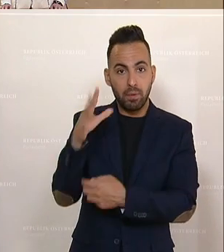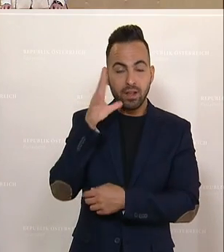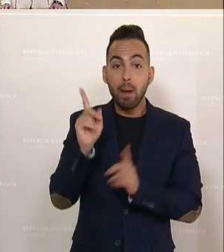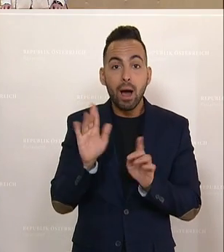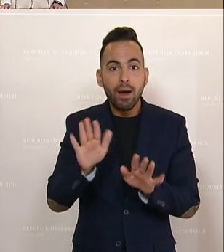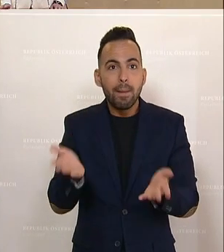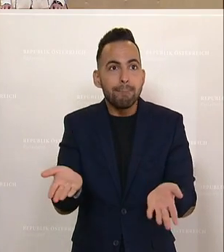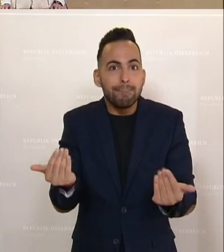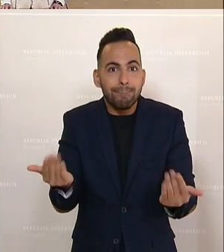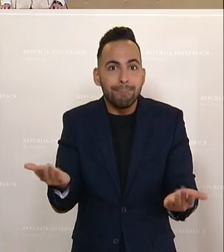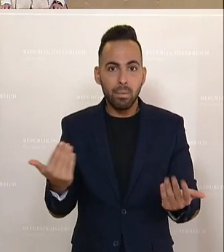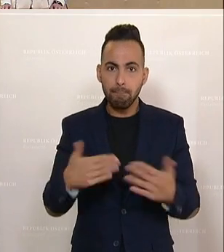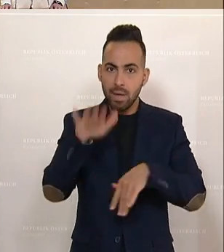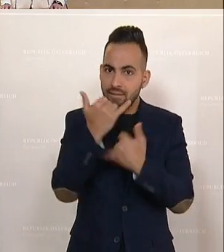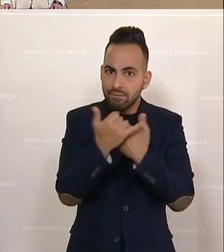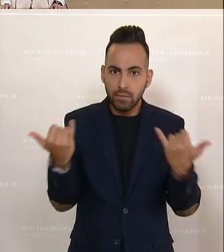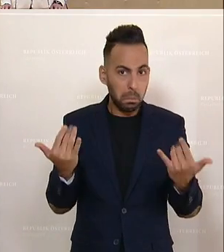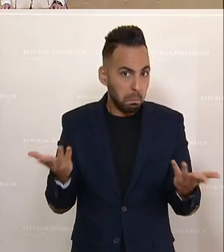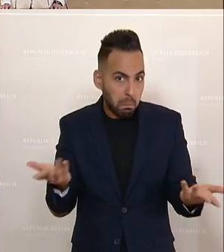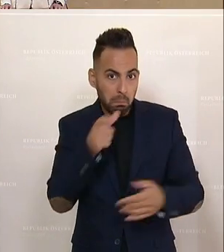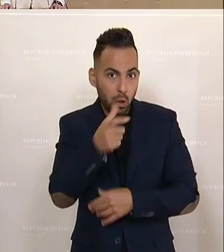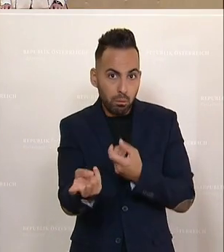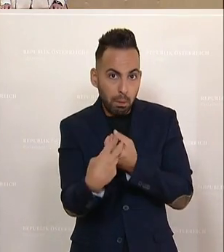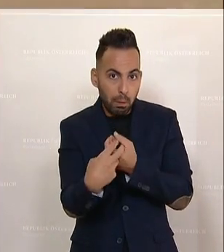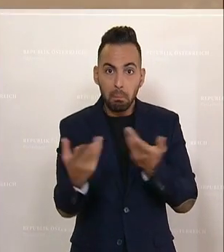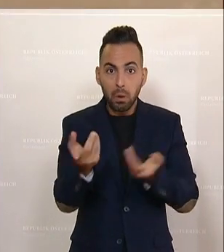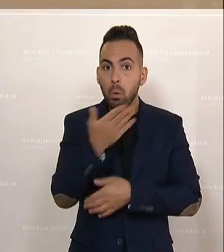mehr und geeignete Personen in diesen Beruf bringen.